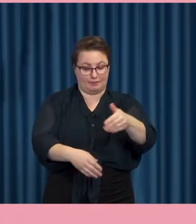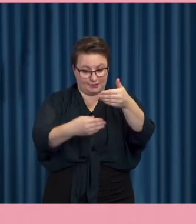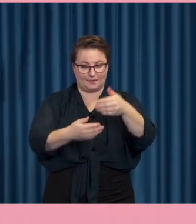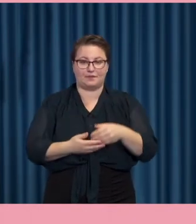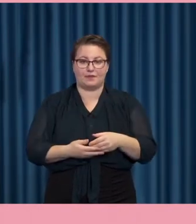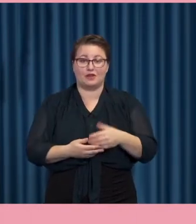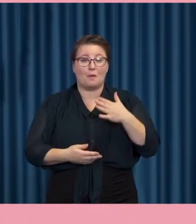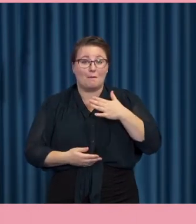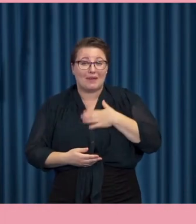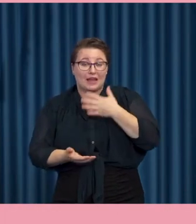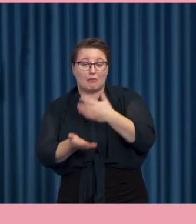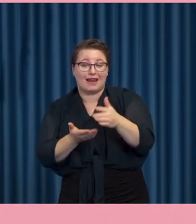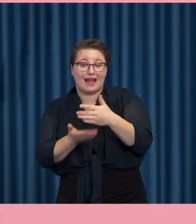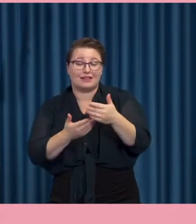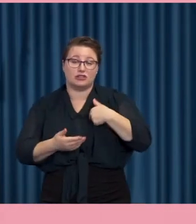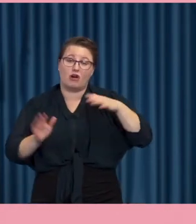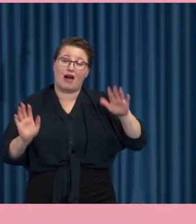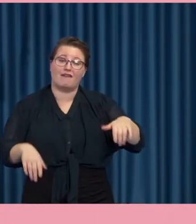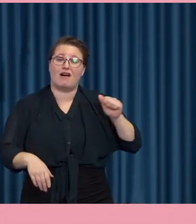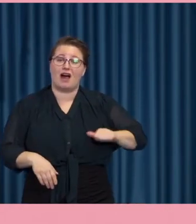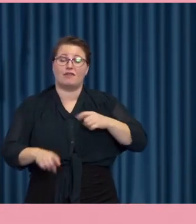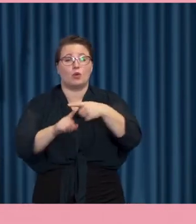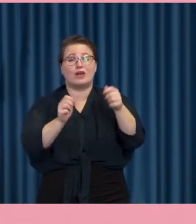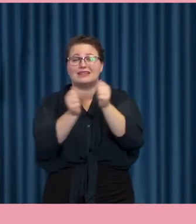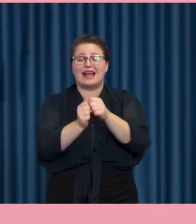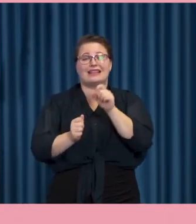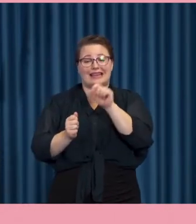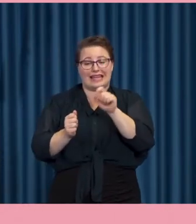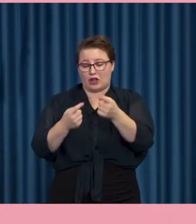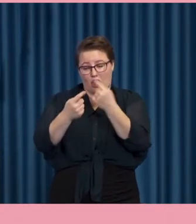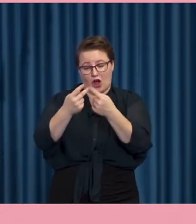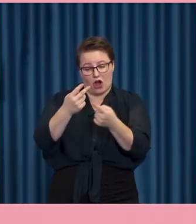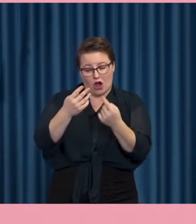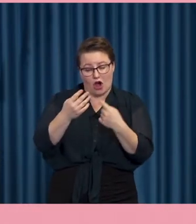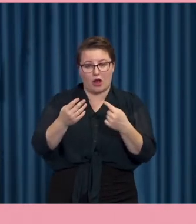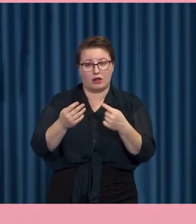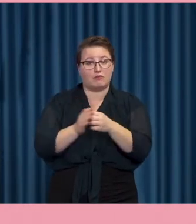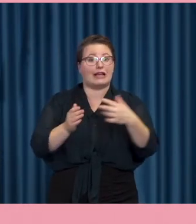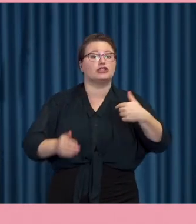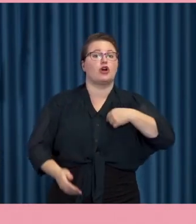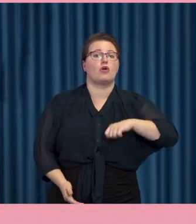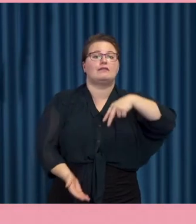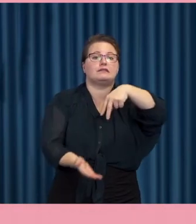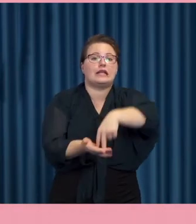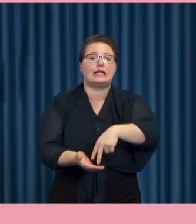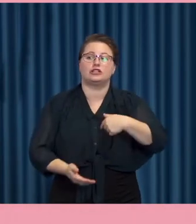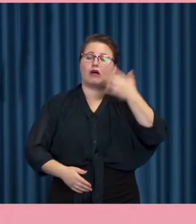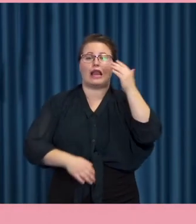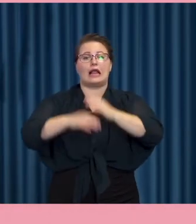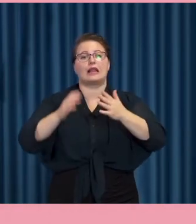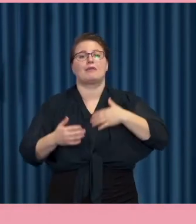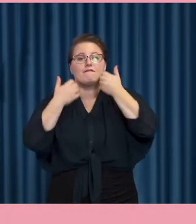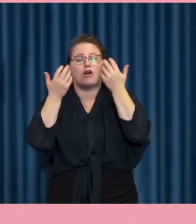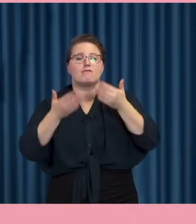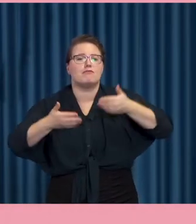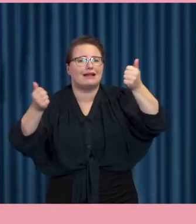digitala metoder som jag har för att vara mer självständig, mer självgående och också hantera vardagen mycket bättre.